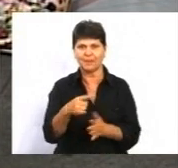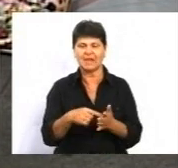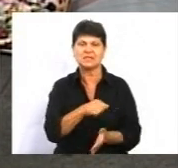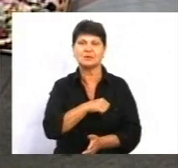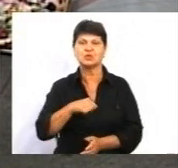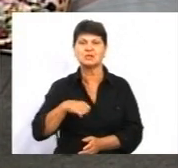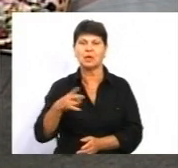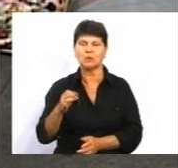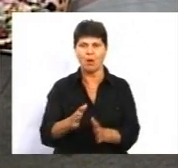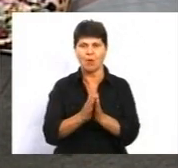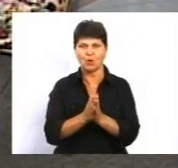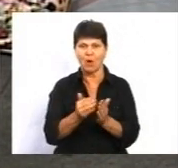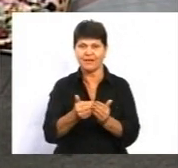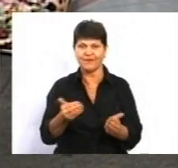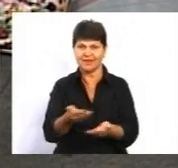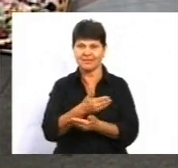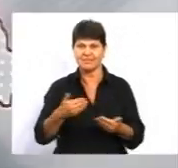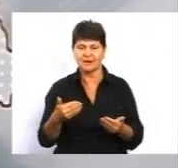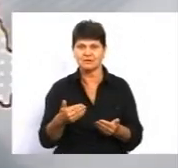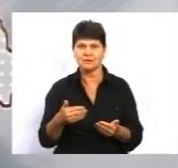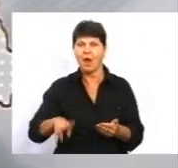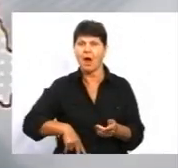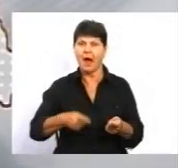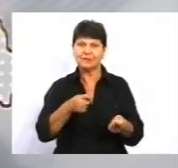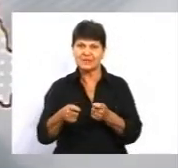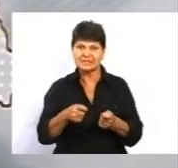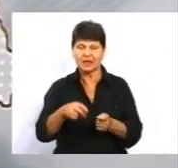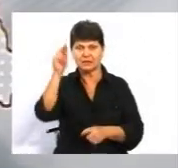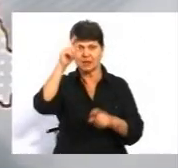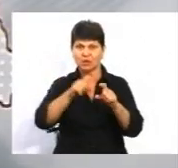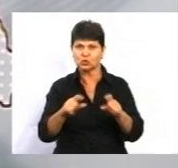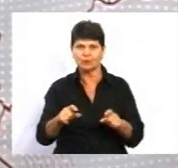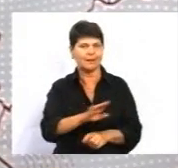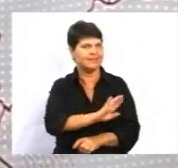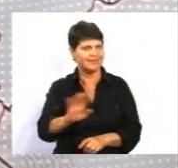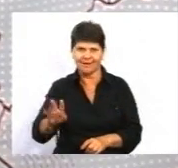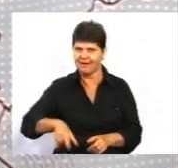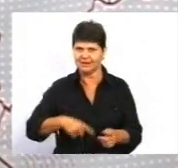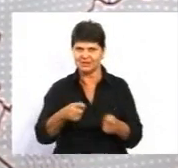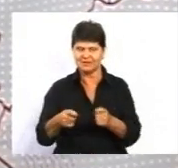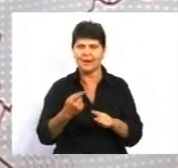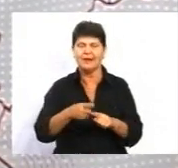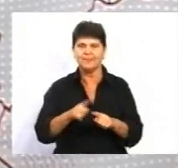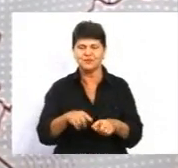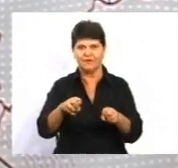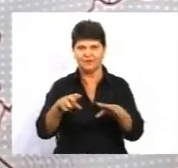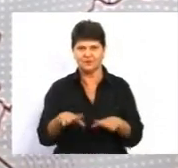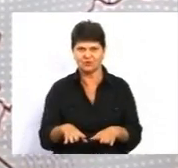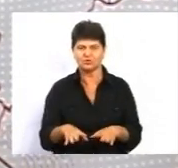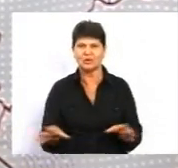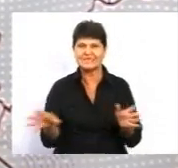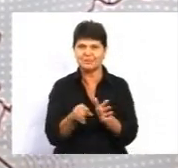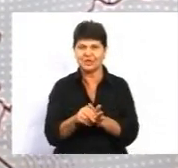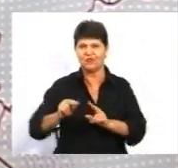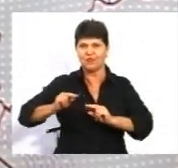Прохання від нас, що це... адміністрація кожної школи вирішує? Не, адміністрація, це вирішує адміністрація в співпраці